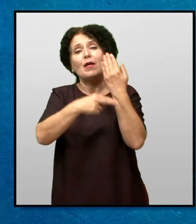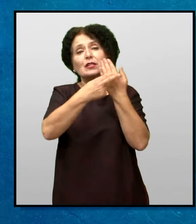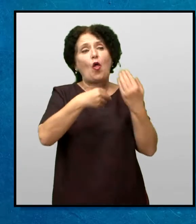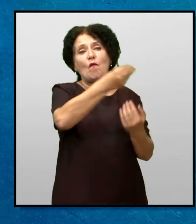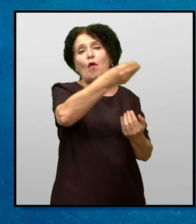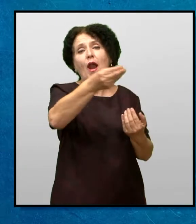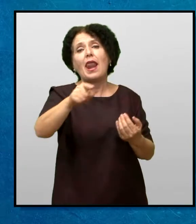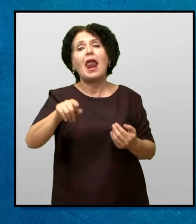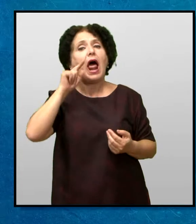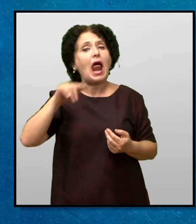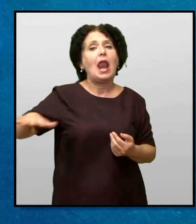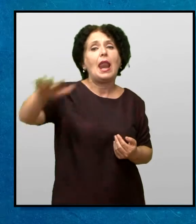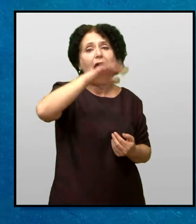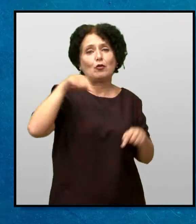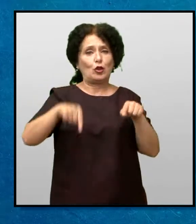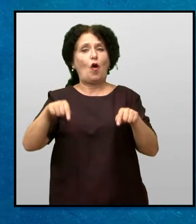оваа земја